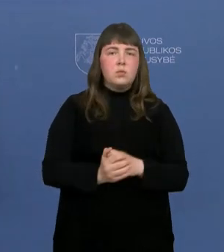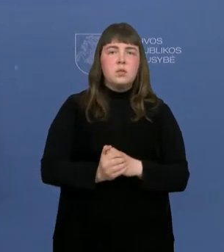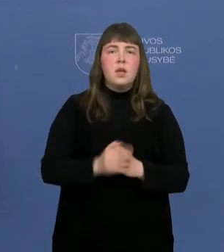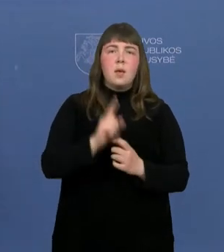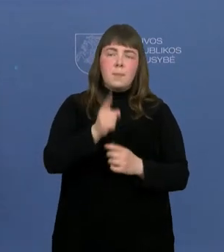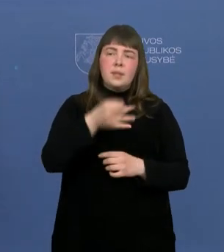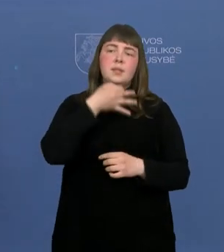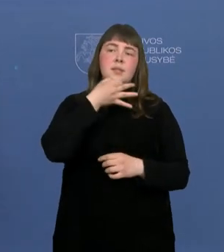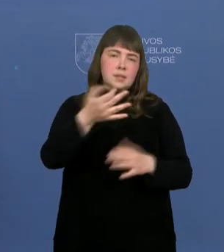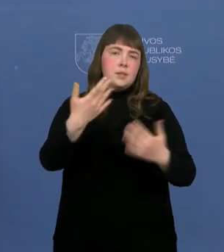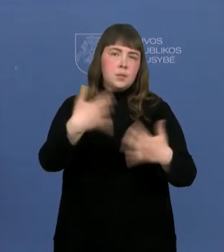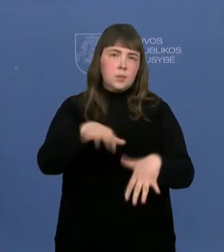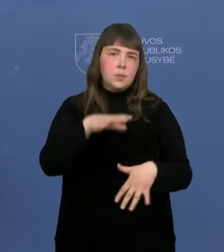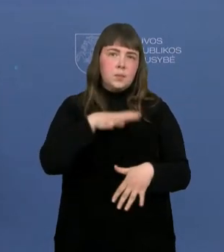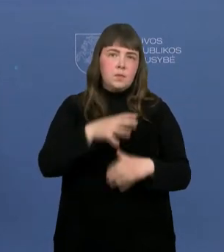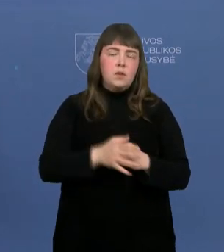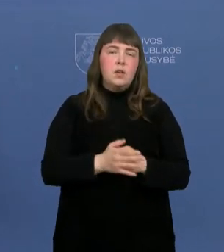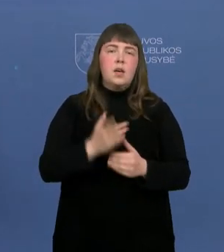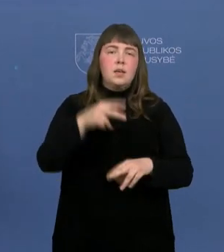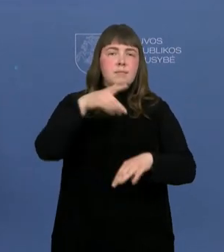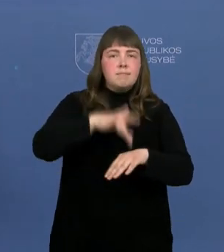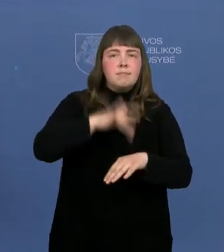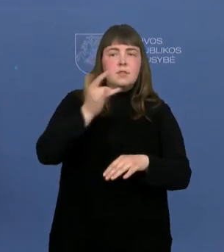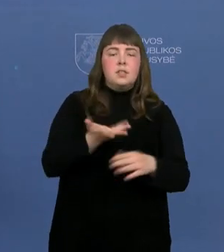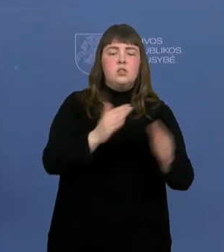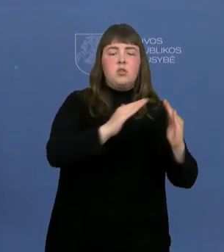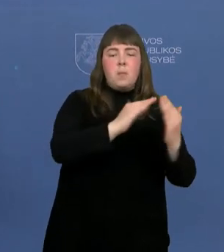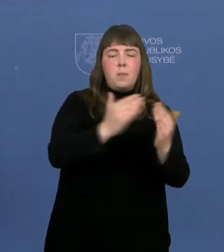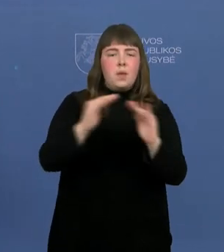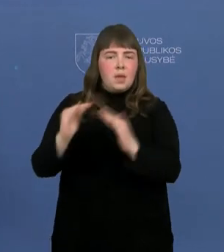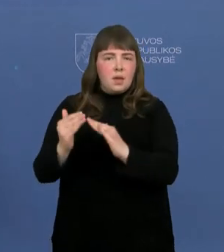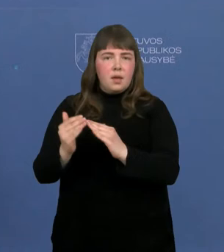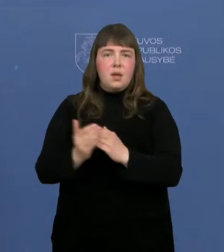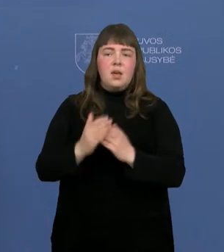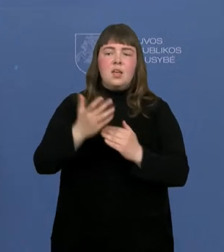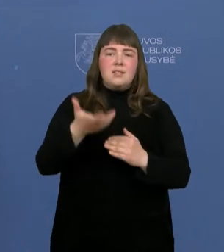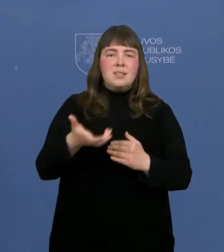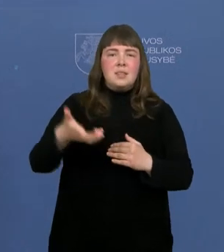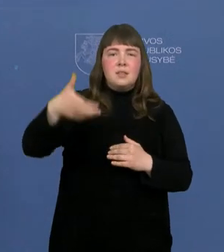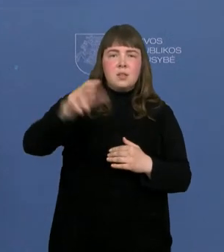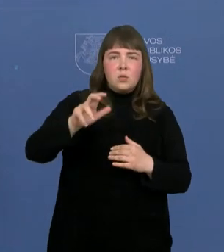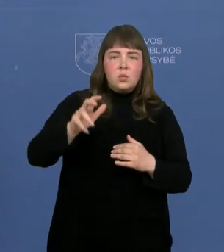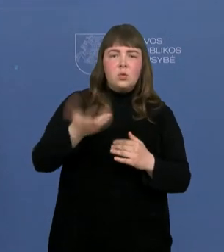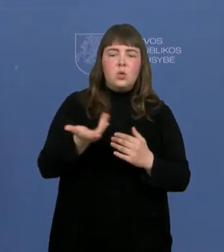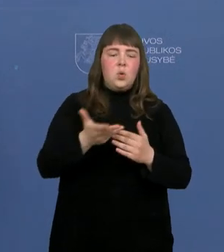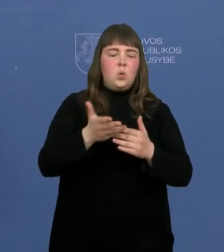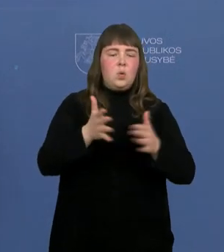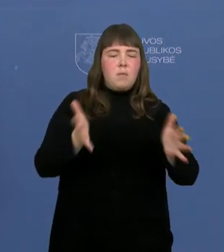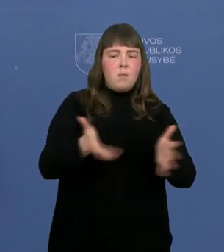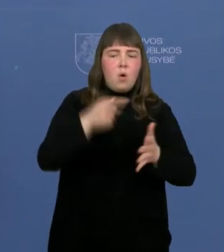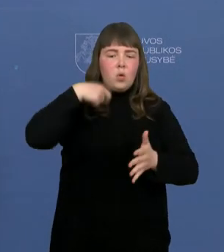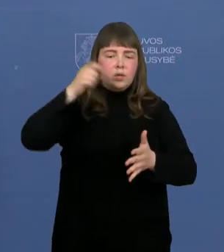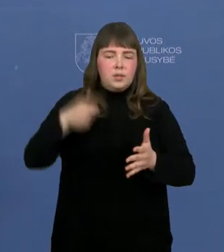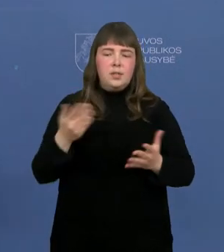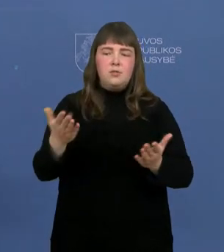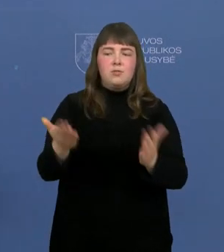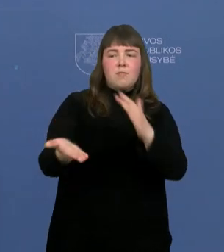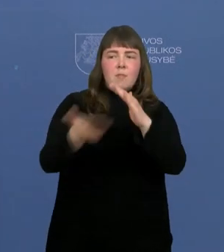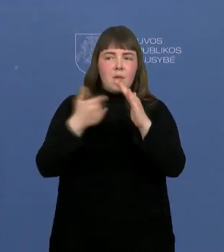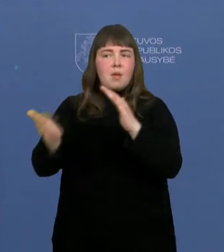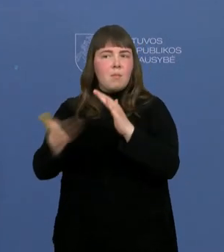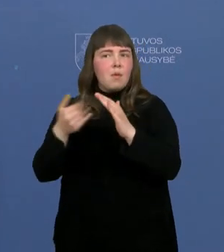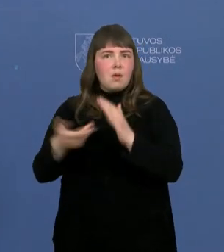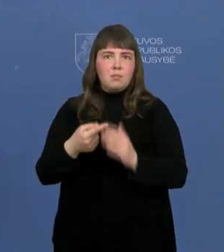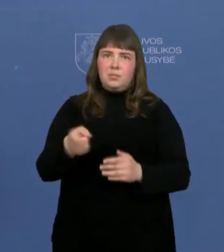jau minėjau, jaučiame, jog šituose miestuose nebereikėtų daugiau skatinti ukrainiečių apsigyventi ir jie